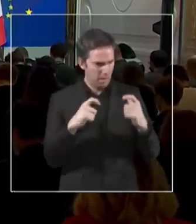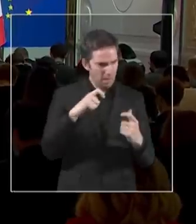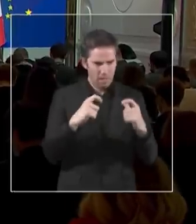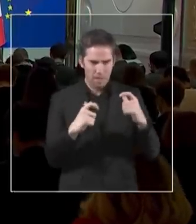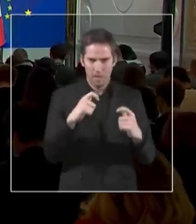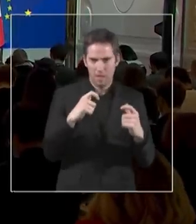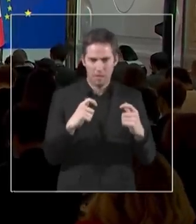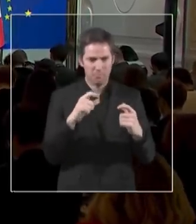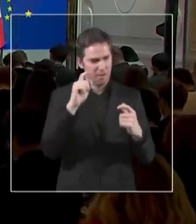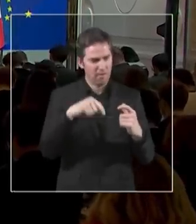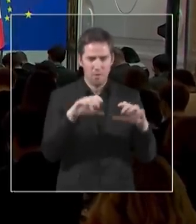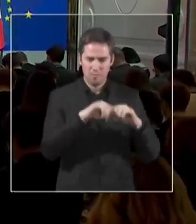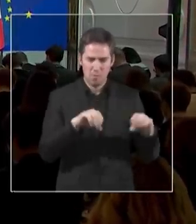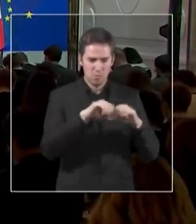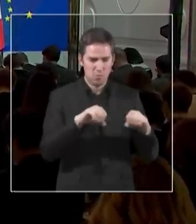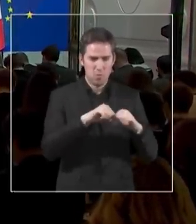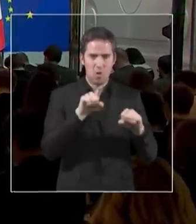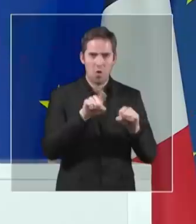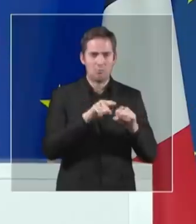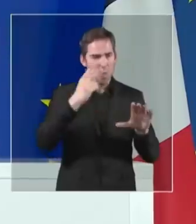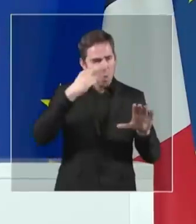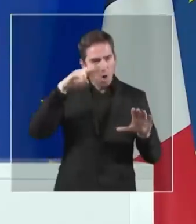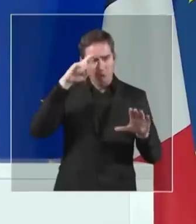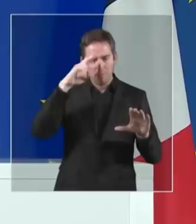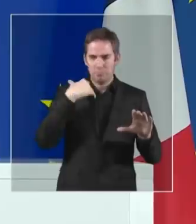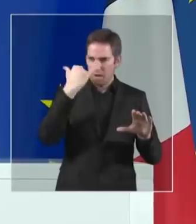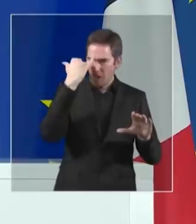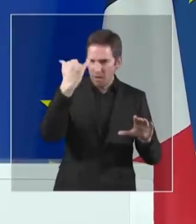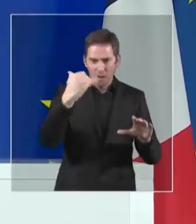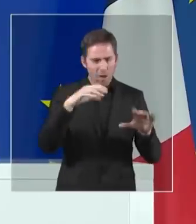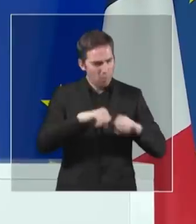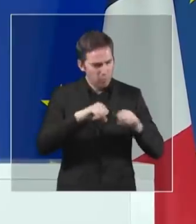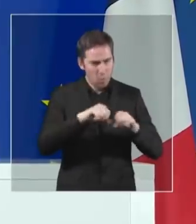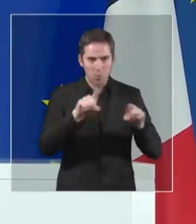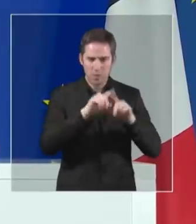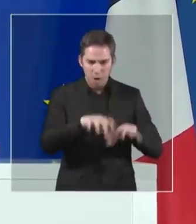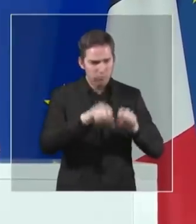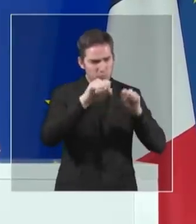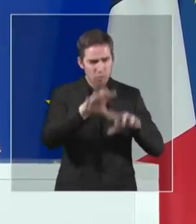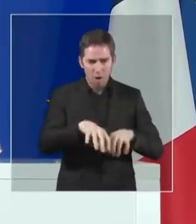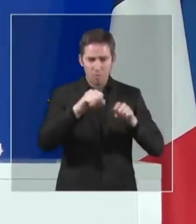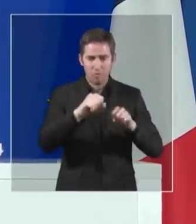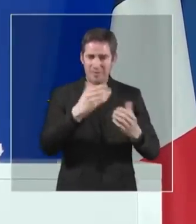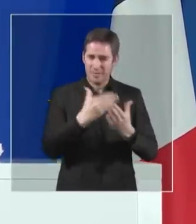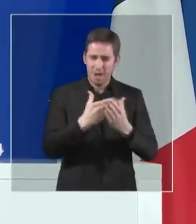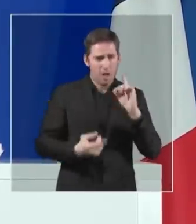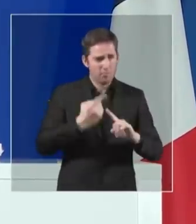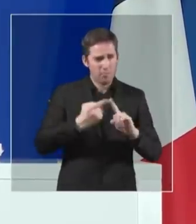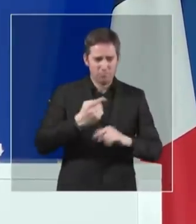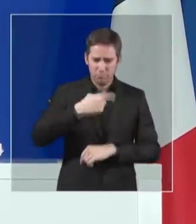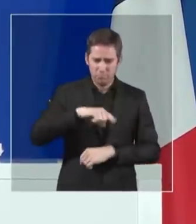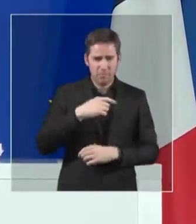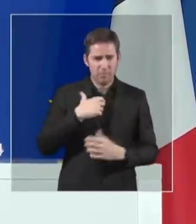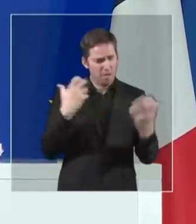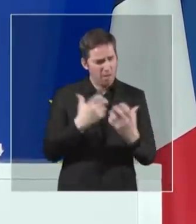Faire de l'Europe un grand continent de production, d'innovation, de création d'emplois. Et nous devons partout en Europe avoir une obsession, créer